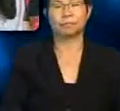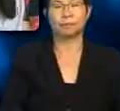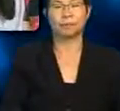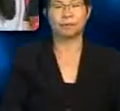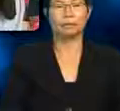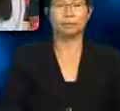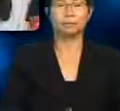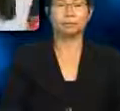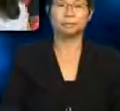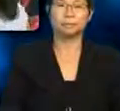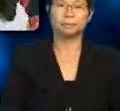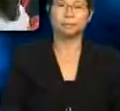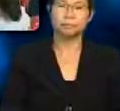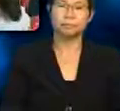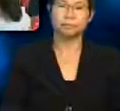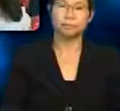Ya, Faris?